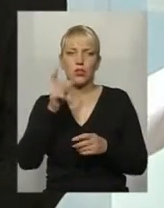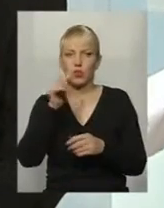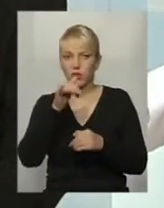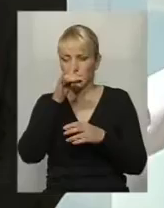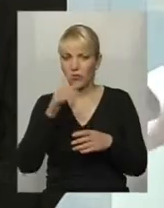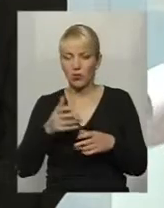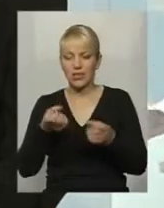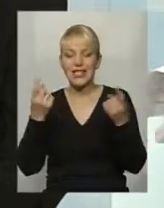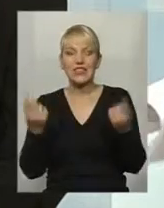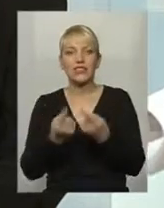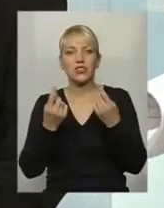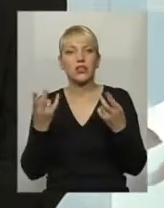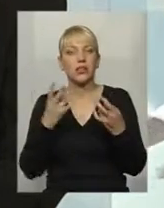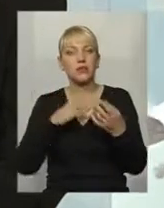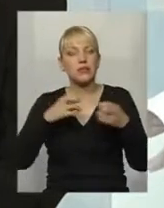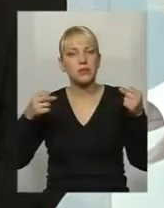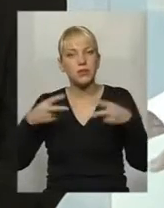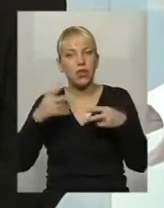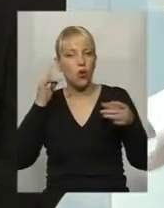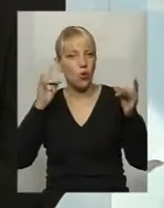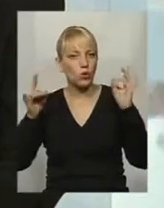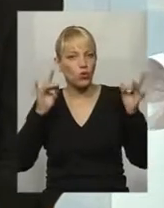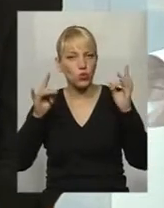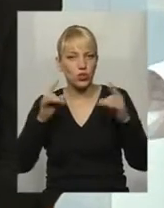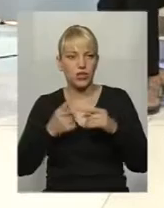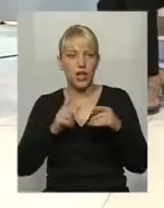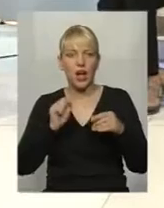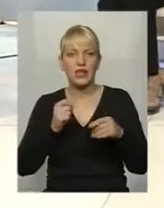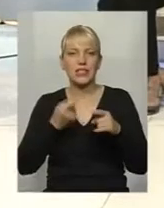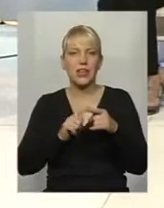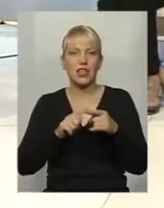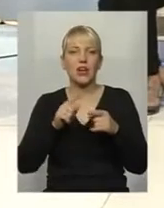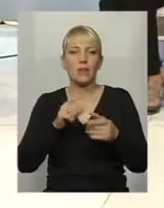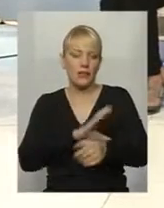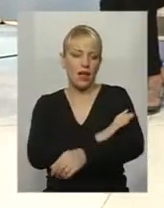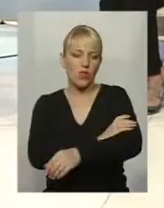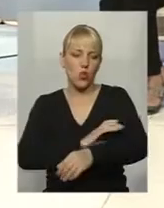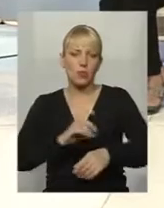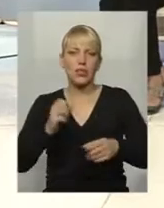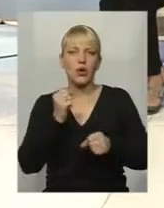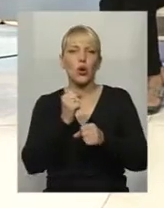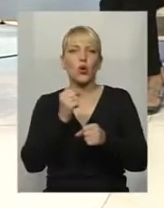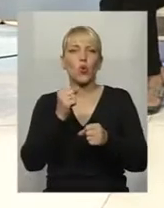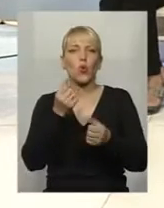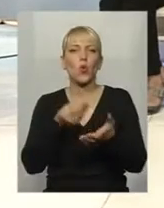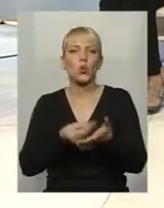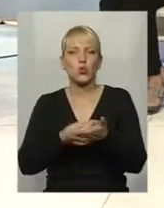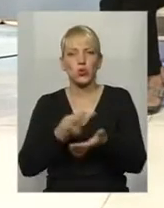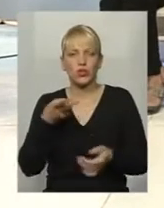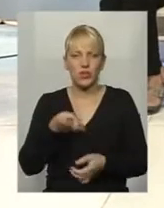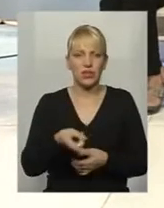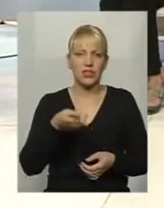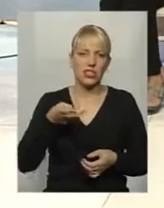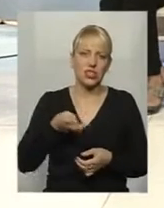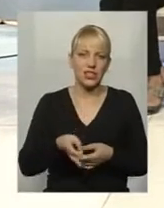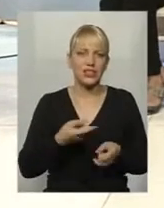звичайним. Їй потрібно озвучений, а озвучений коштує сьогодні 2-3 тисячі. Як людина на 1200 пенсій може собі таке